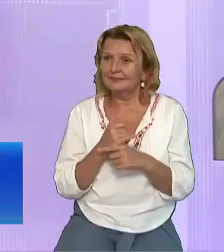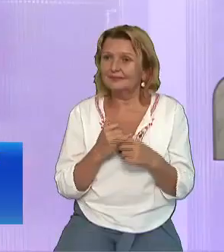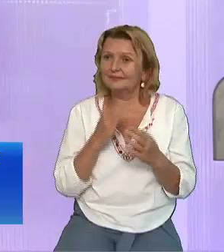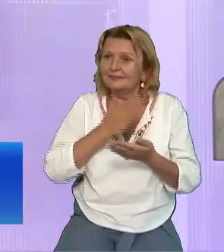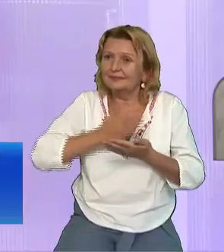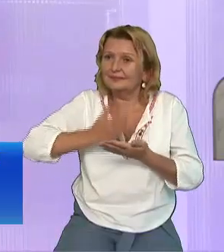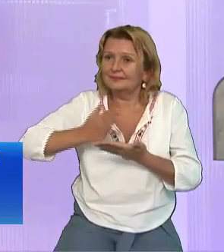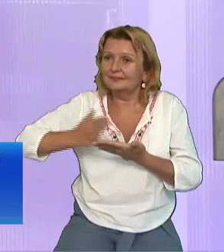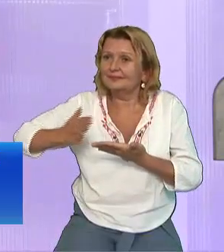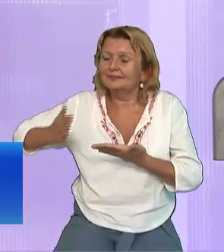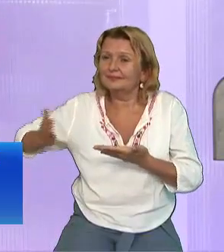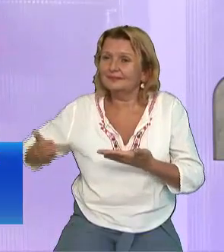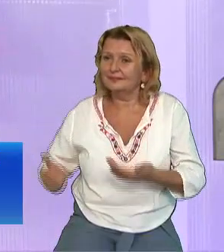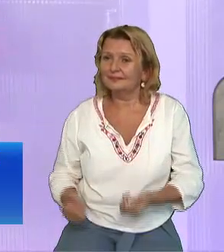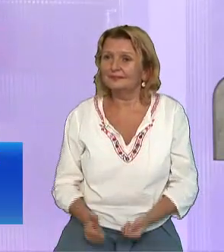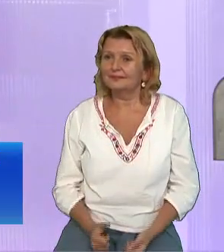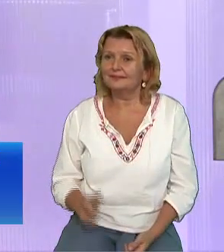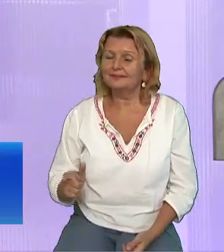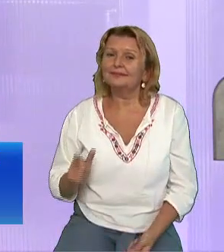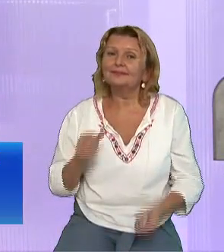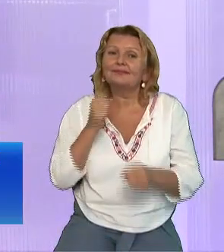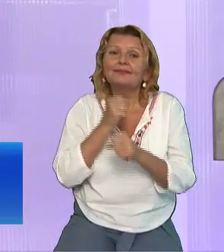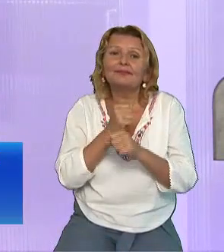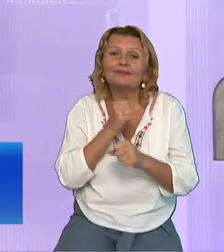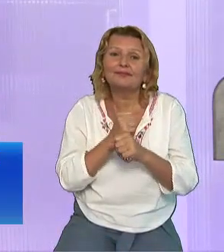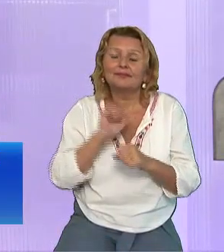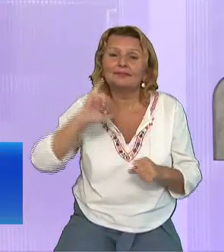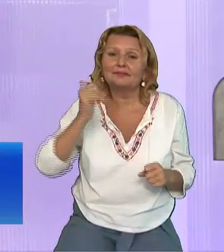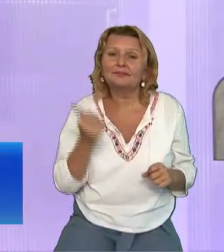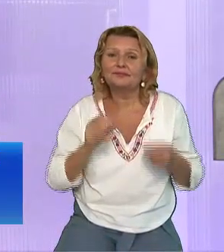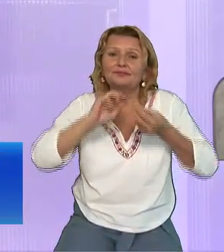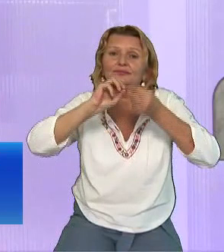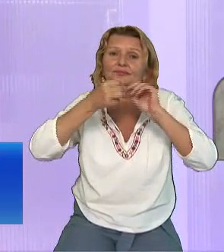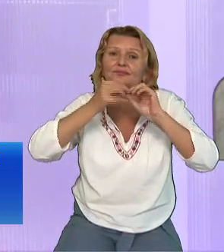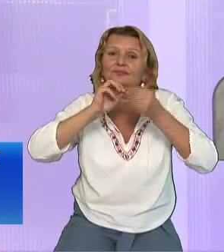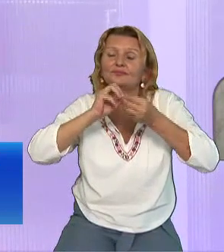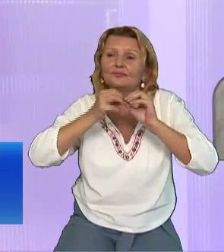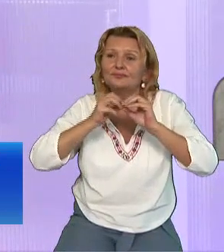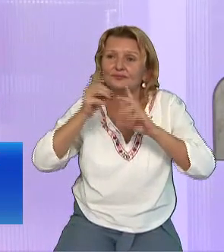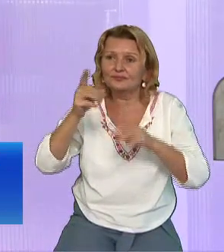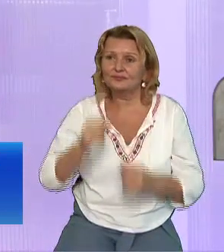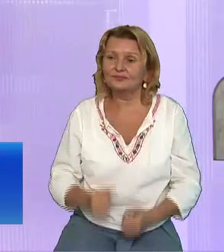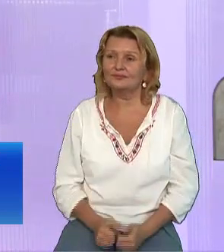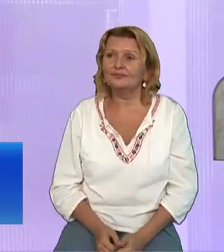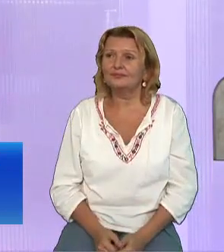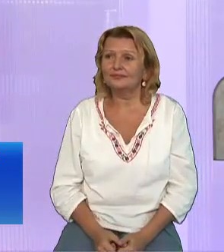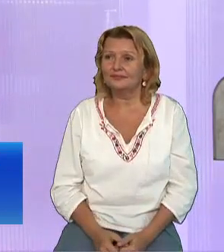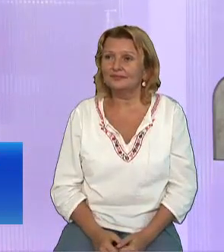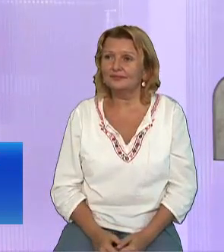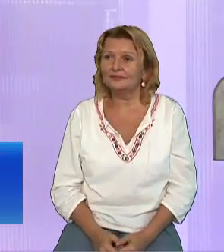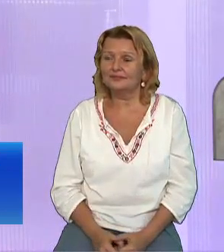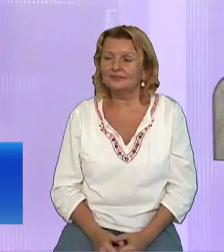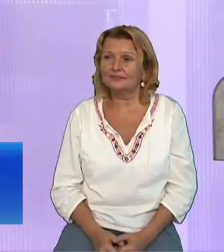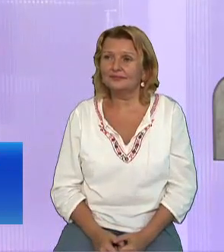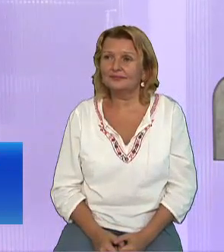Ceea ce privește Domnul Iisus În fapte și în cuvinte Dragilor, Dumnezeu să ne dea puterea Să avem